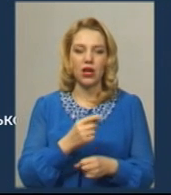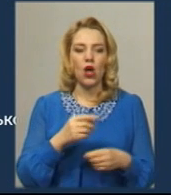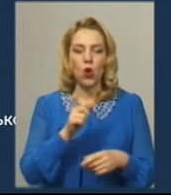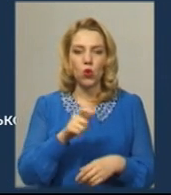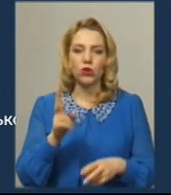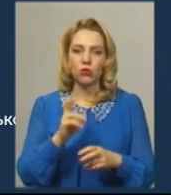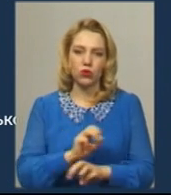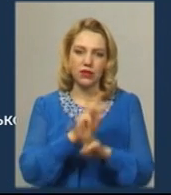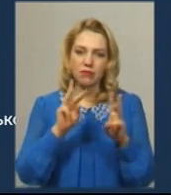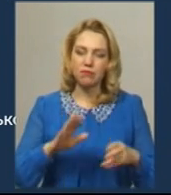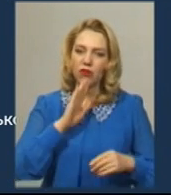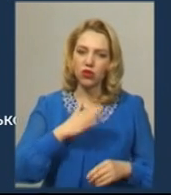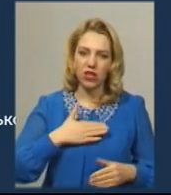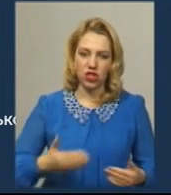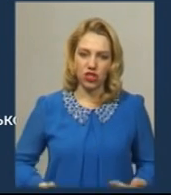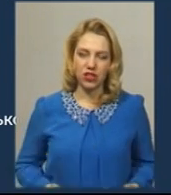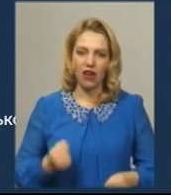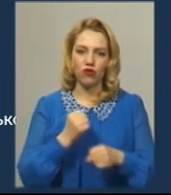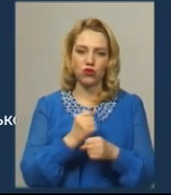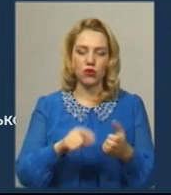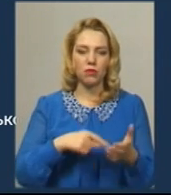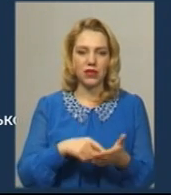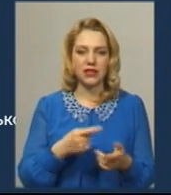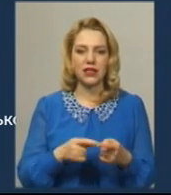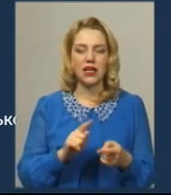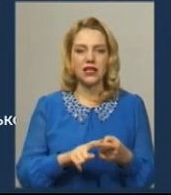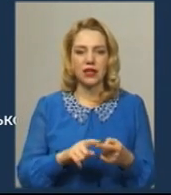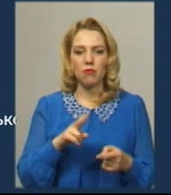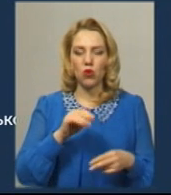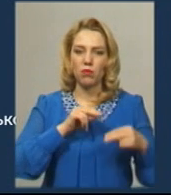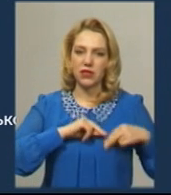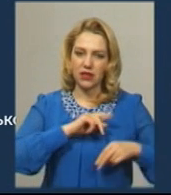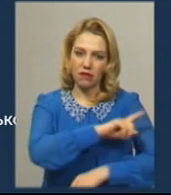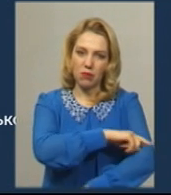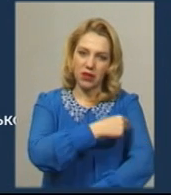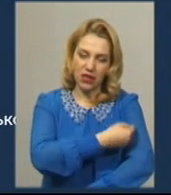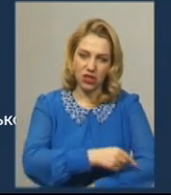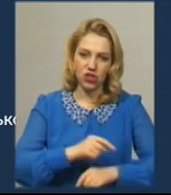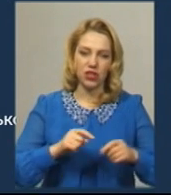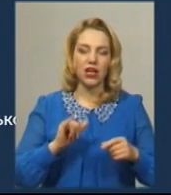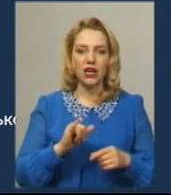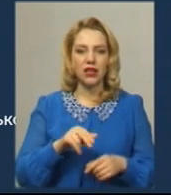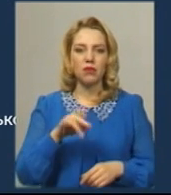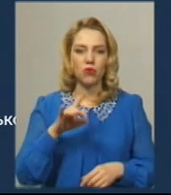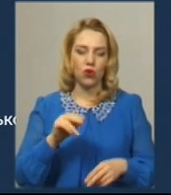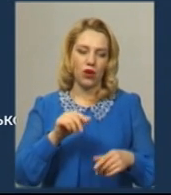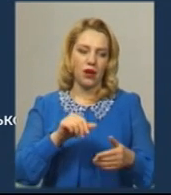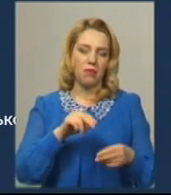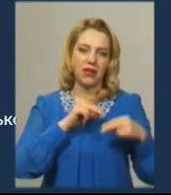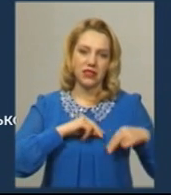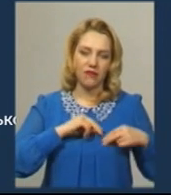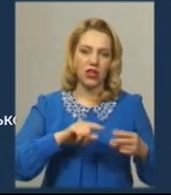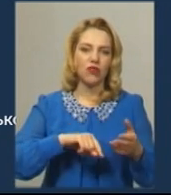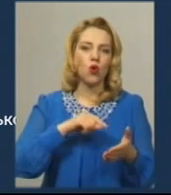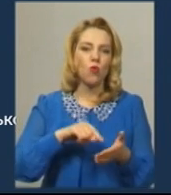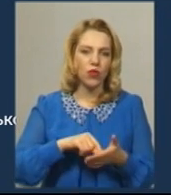життя і функціонування міста. Йдеться про медичних працівників, працівників лікарень і про працівників комунальних підприємств.